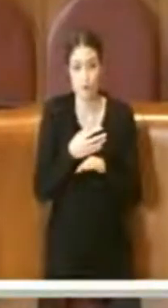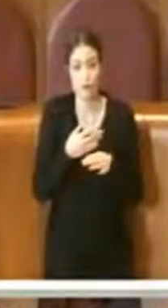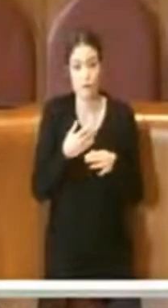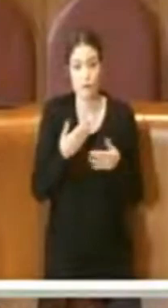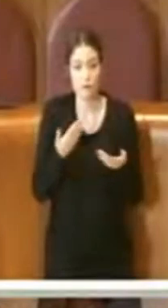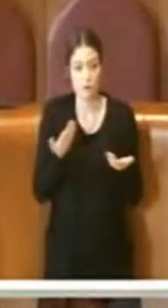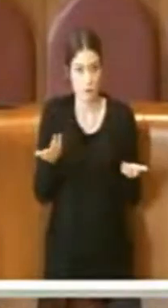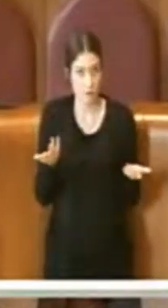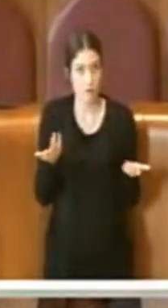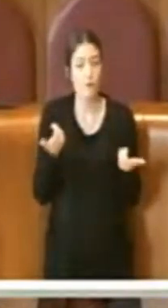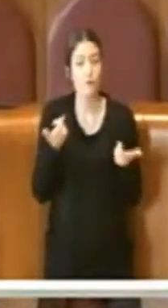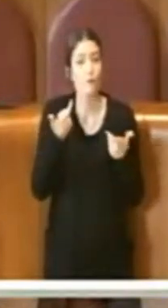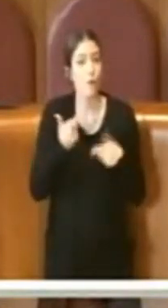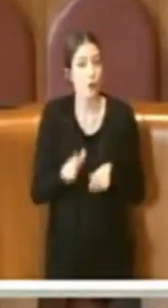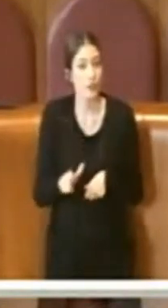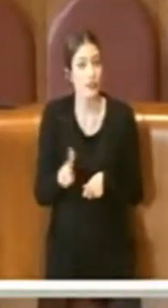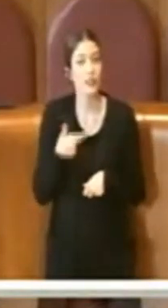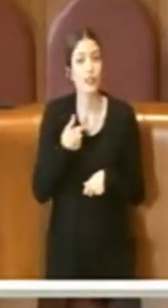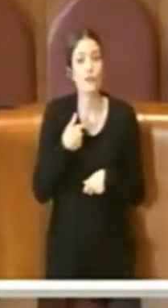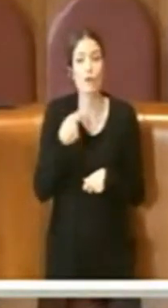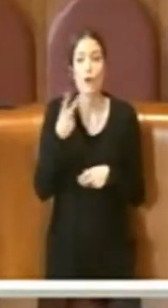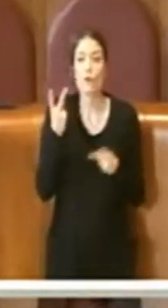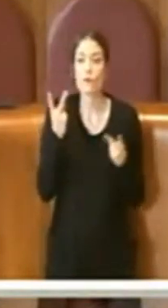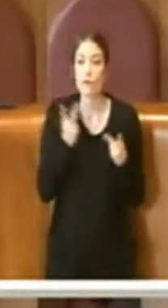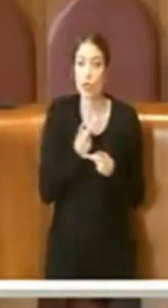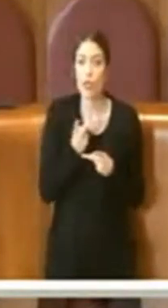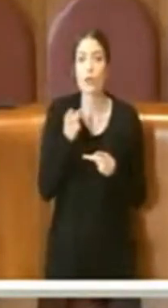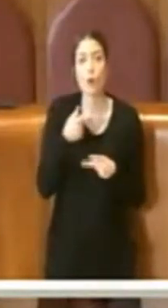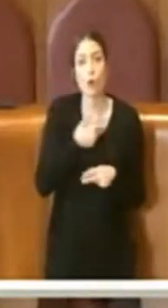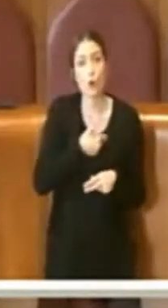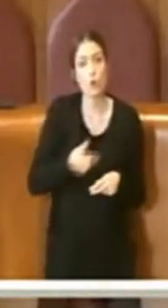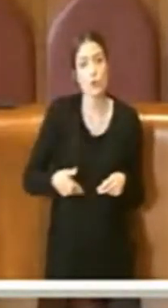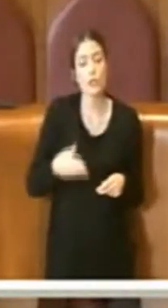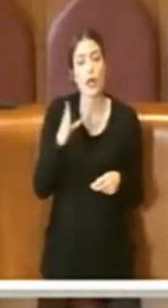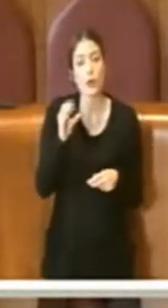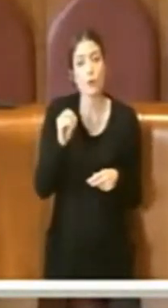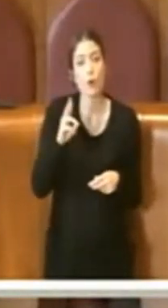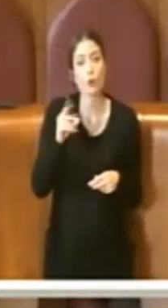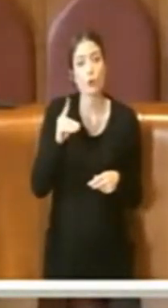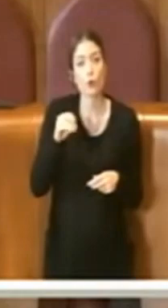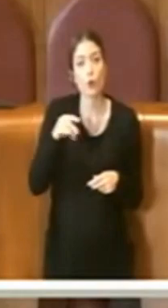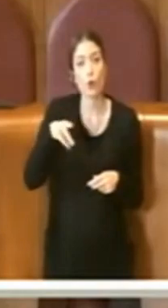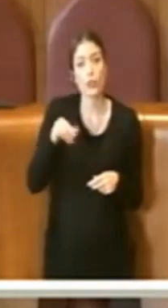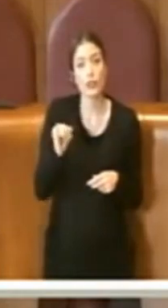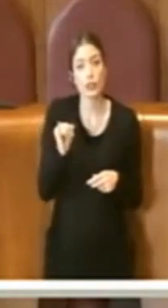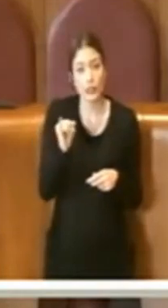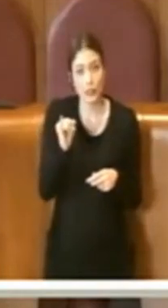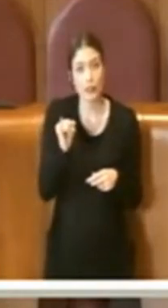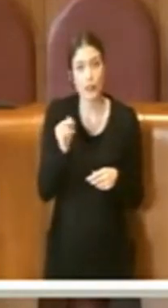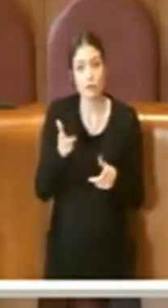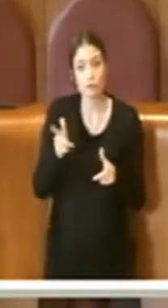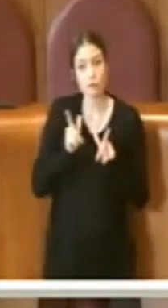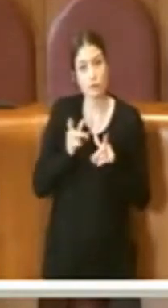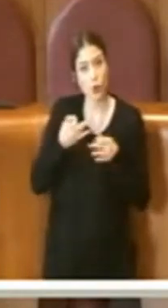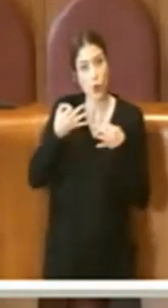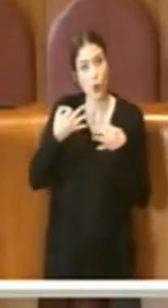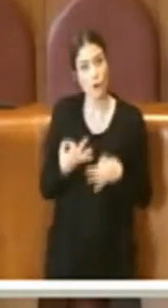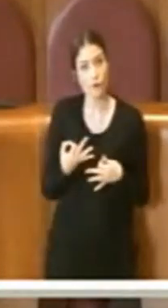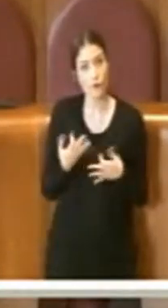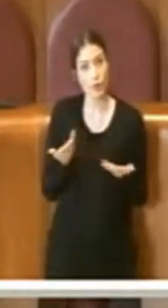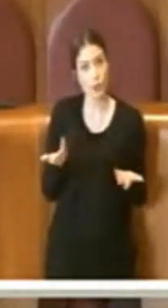ha convinto l'intervento del consigliere Bordoni, infatti voterò contrario, perché